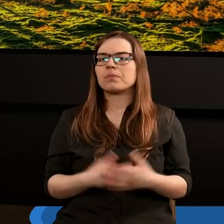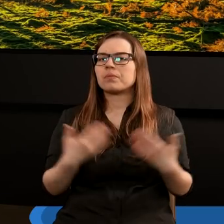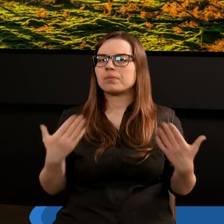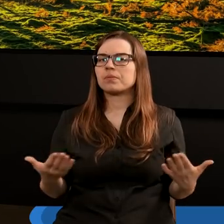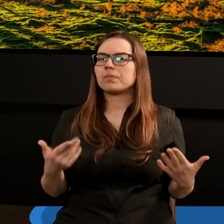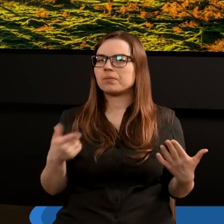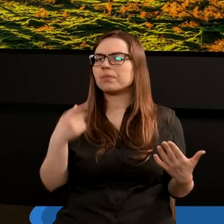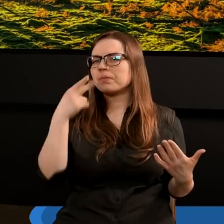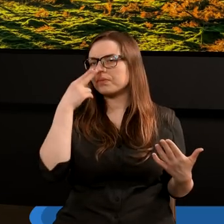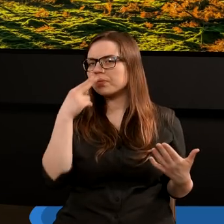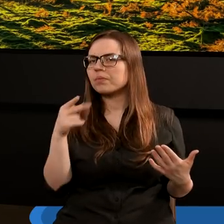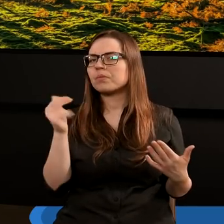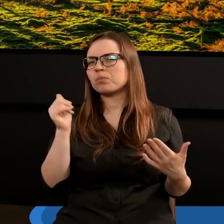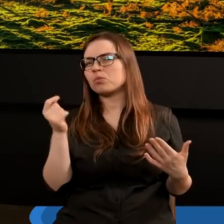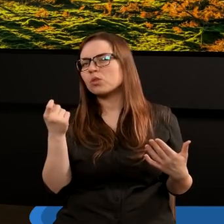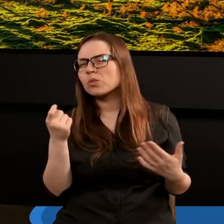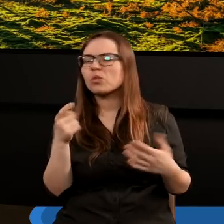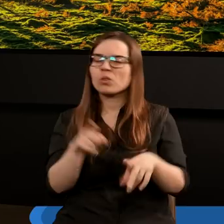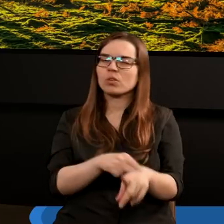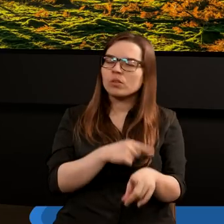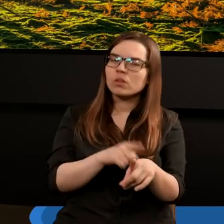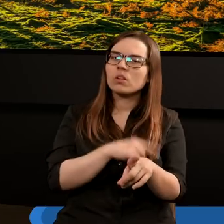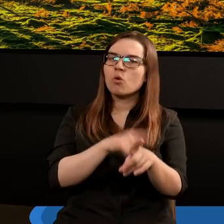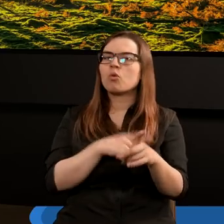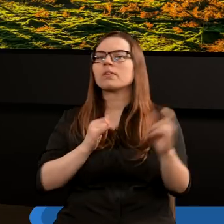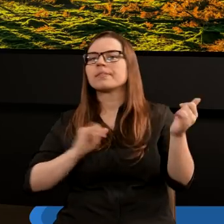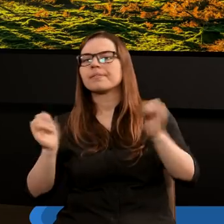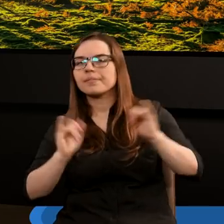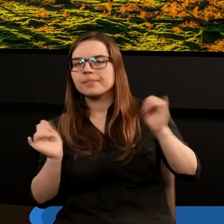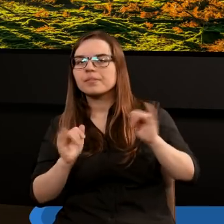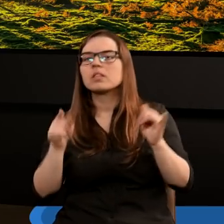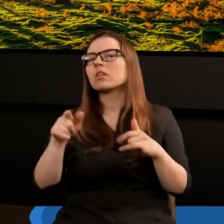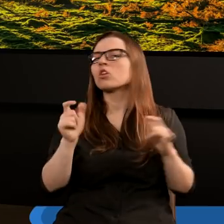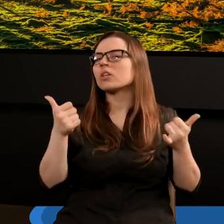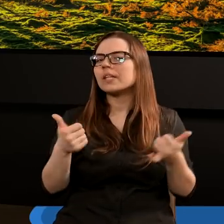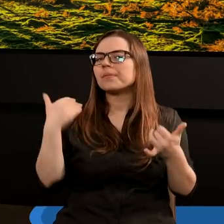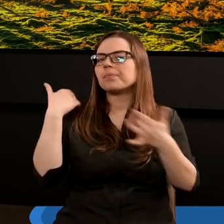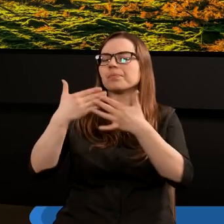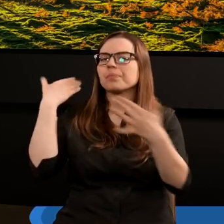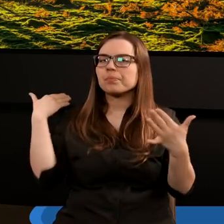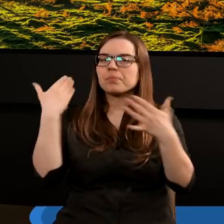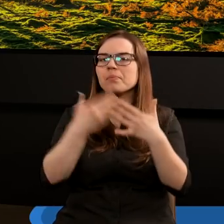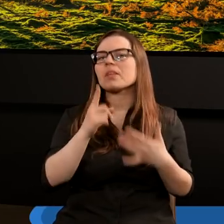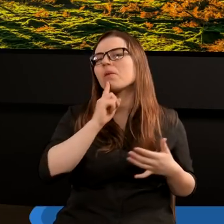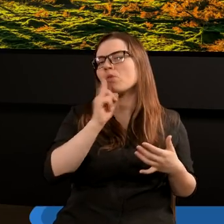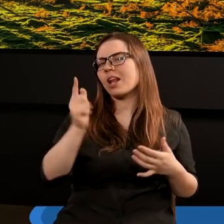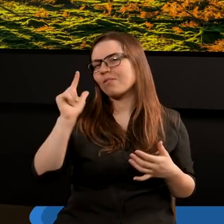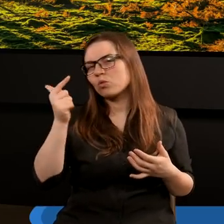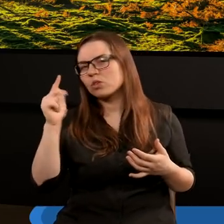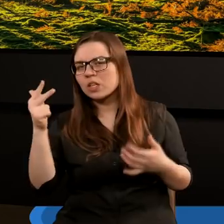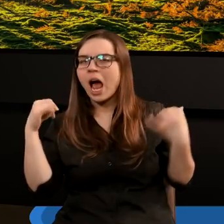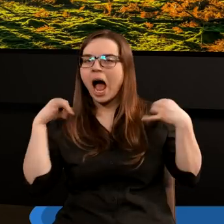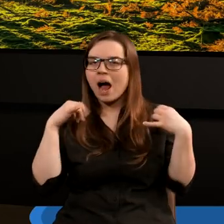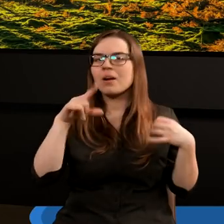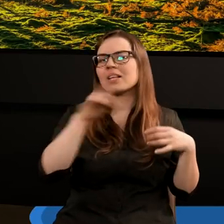Będziemy musieli troszkę dłużej porozmawiać na temat poselstwa pierwszego anioła, dlatego, że jakby poselstwo drugiego i trzeciego